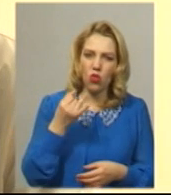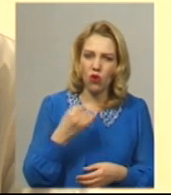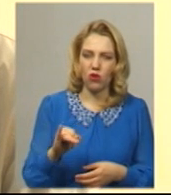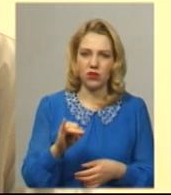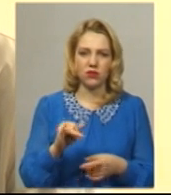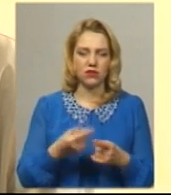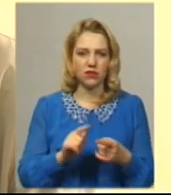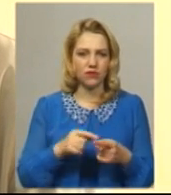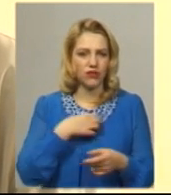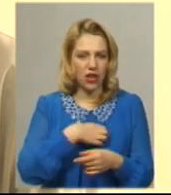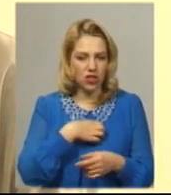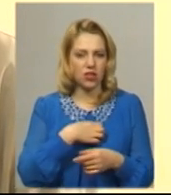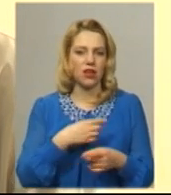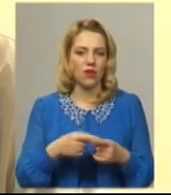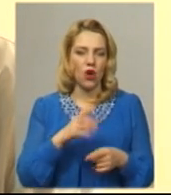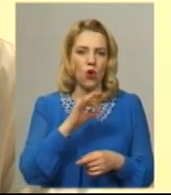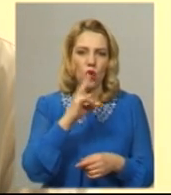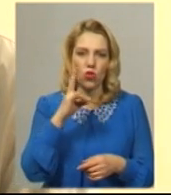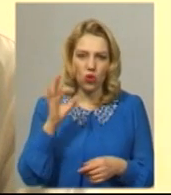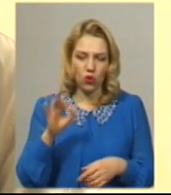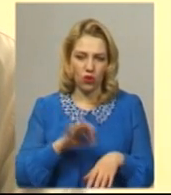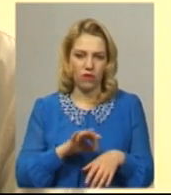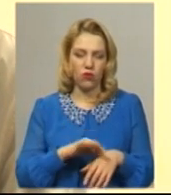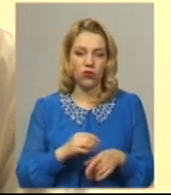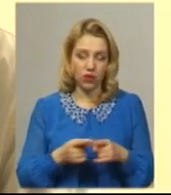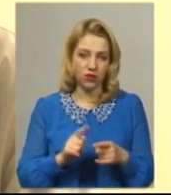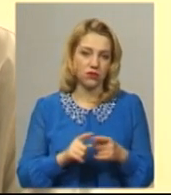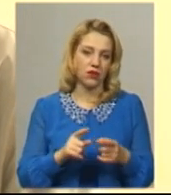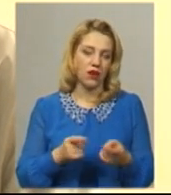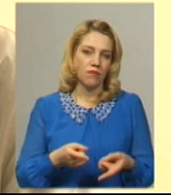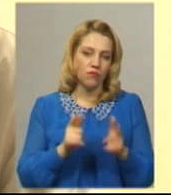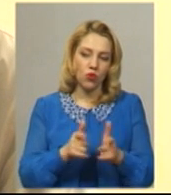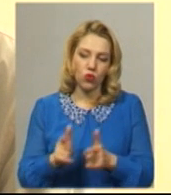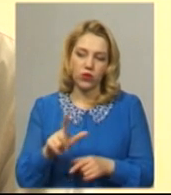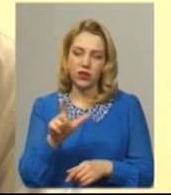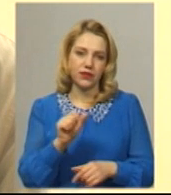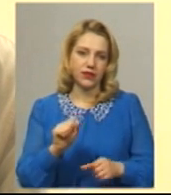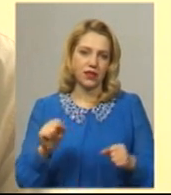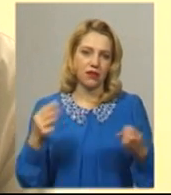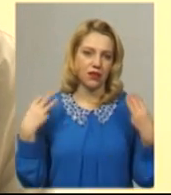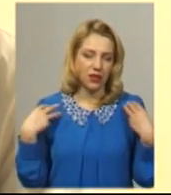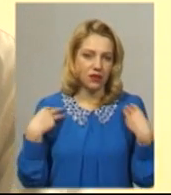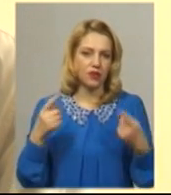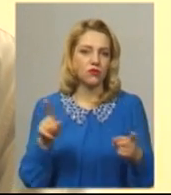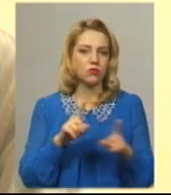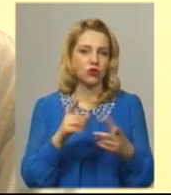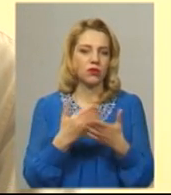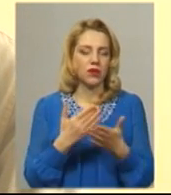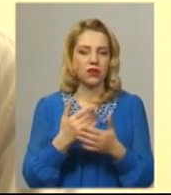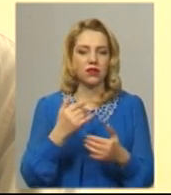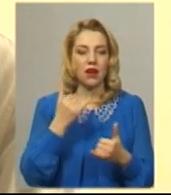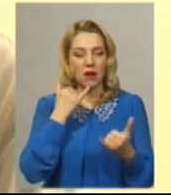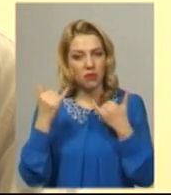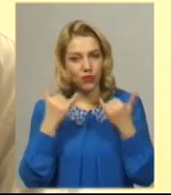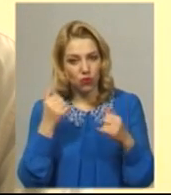онкохворий, процес на на жаль, продовжується. З керівництвом ми згодили, що деякі питання можна робити по телефону,